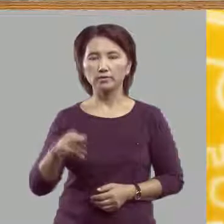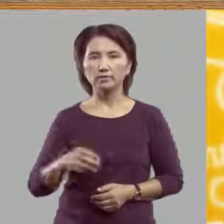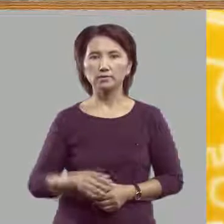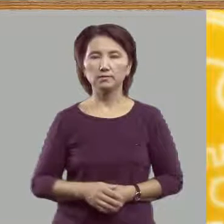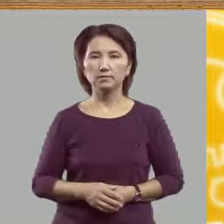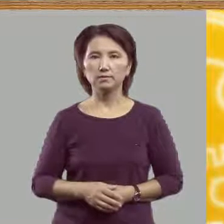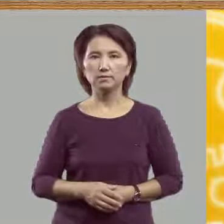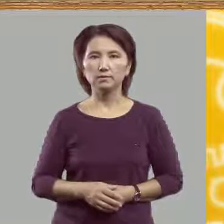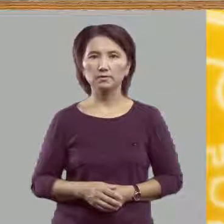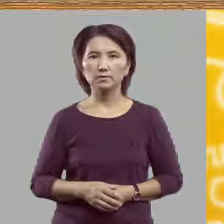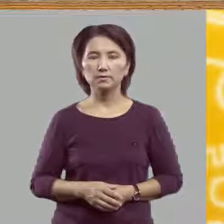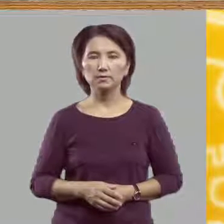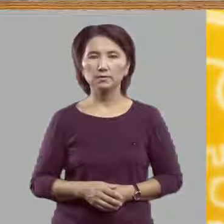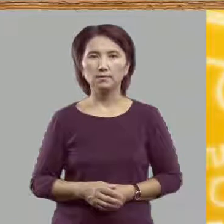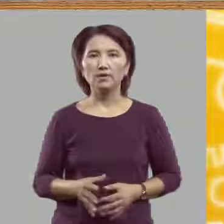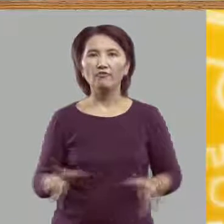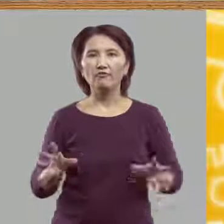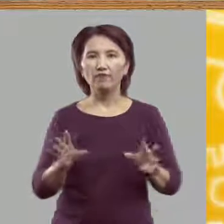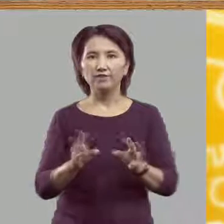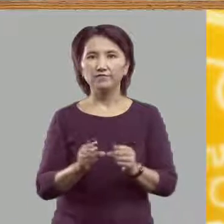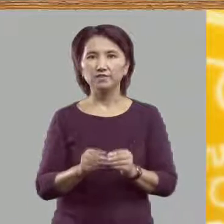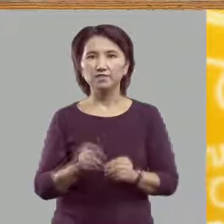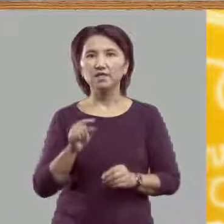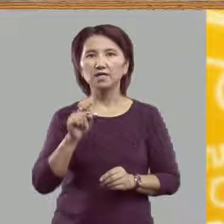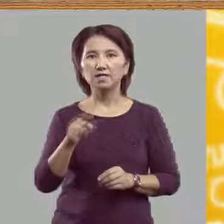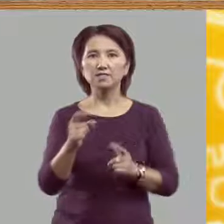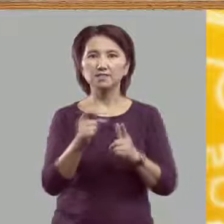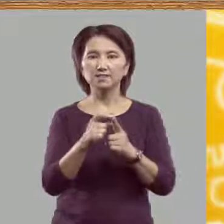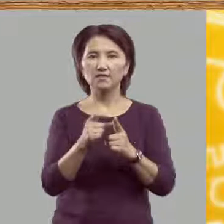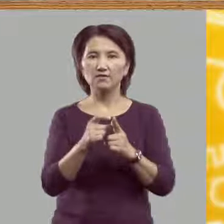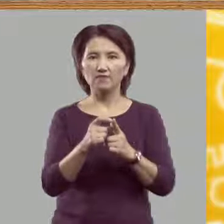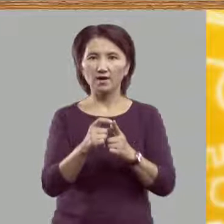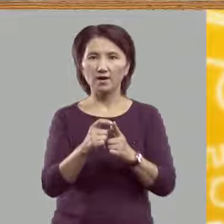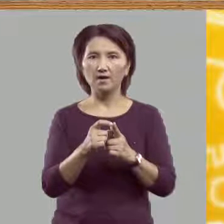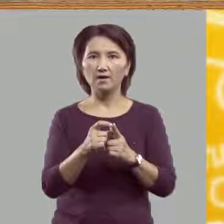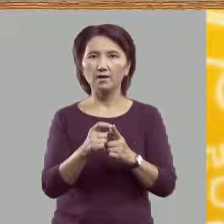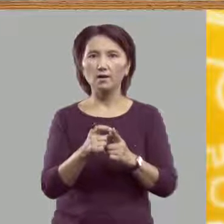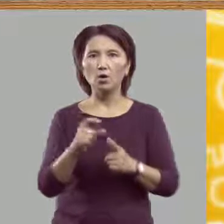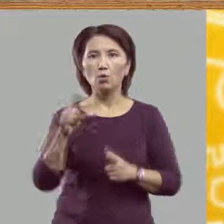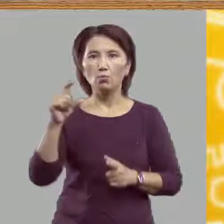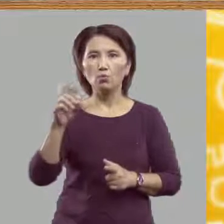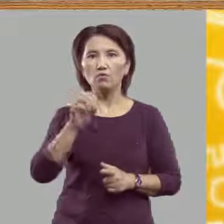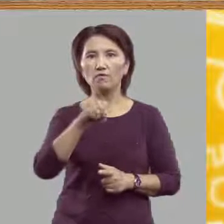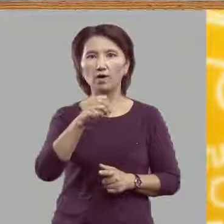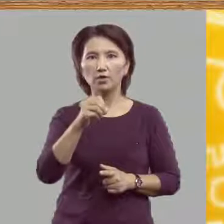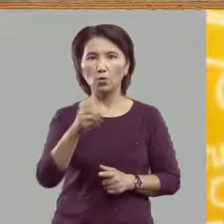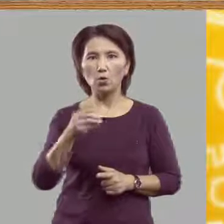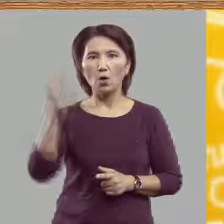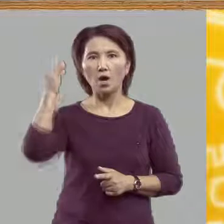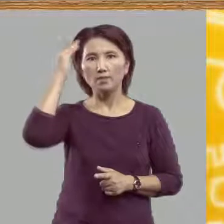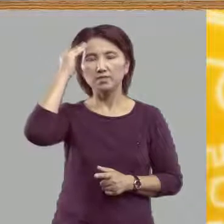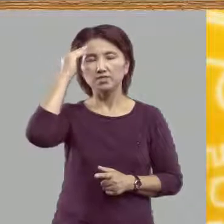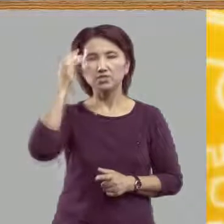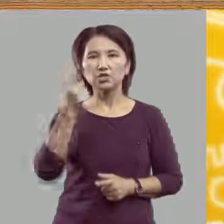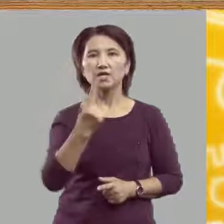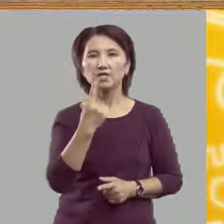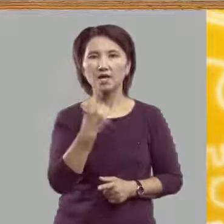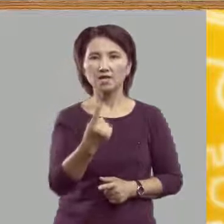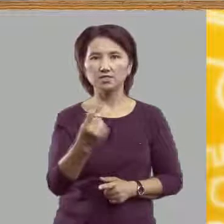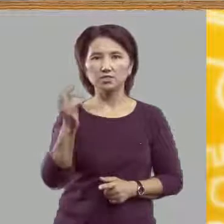Во всех этих словах буква Ё обозначает один